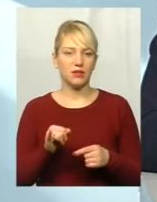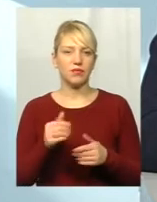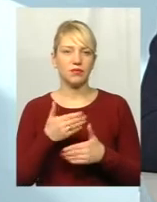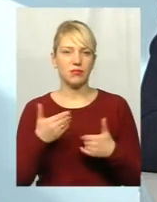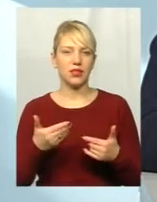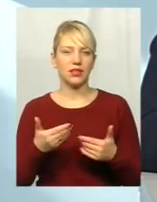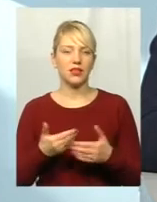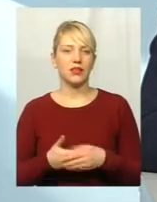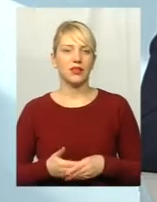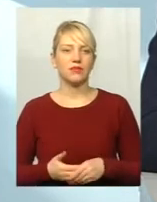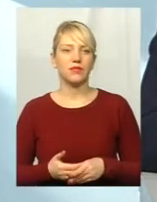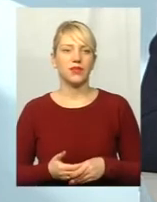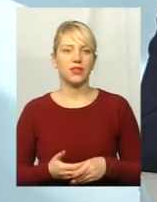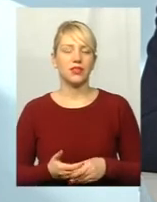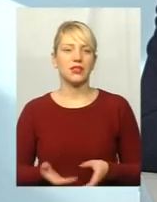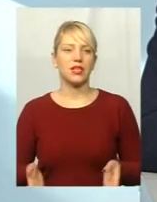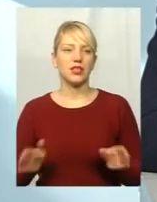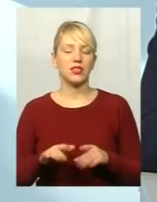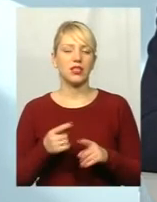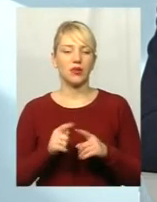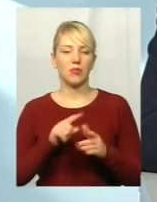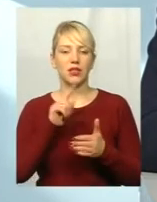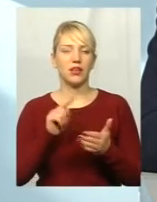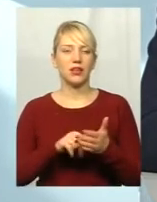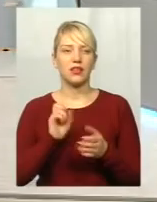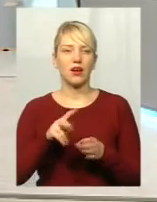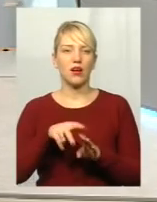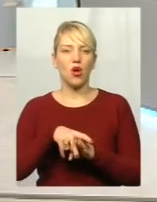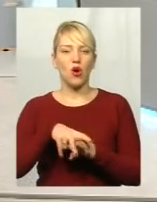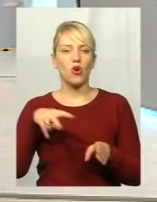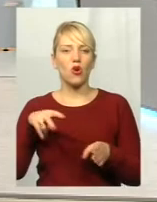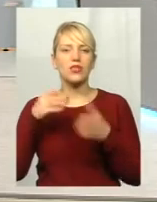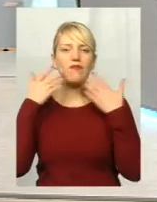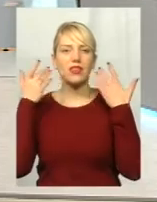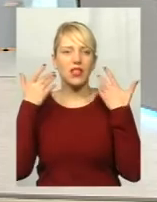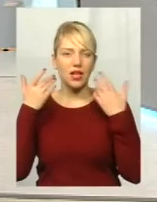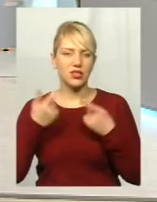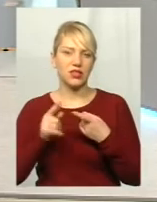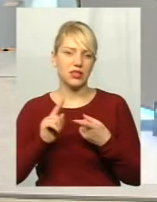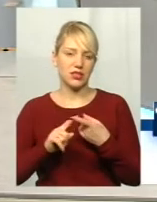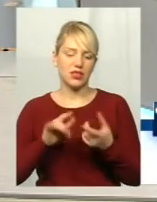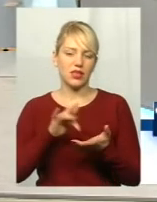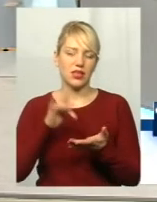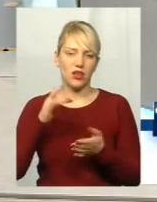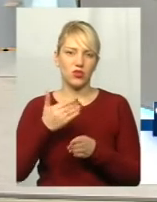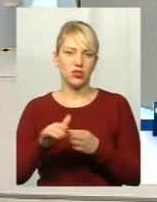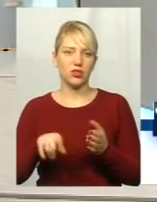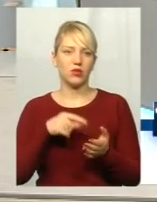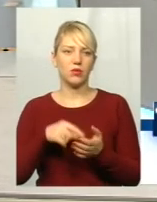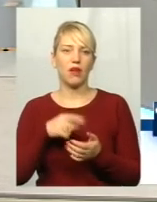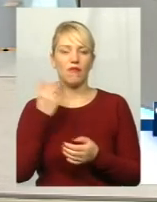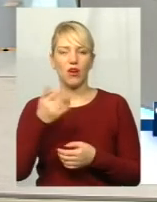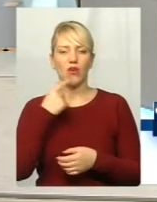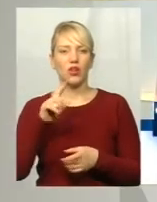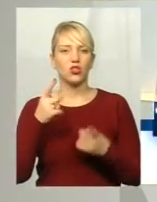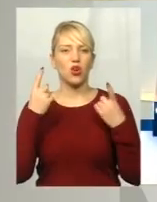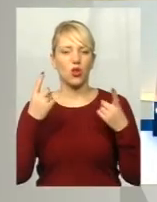залишається то питання, як розвантаження центральної частини міста. Ви говорили, що таких глобальних зауважень чи питань немає. Але